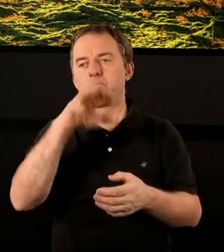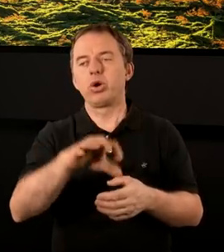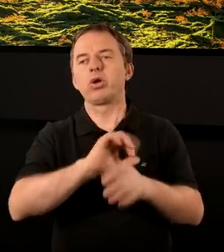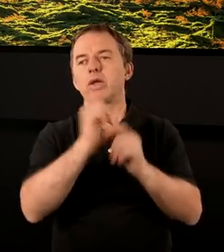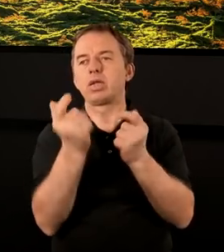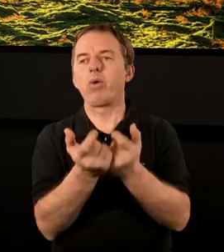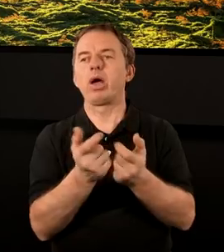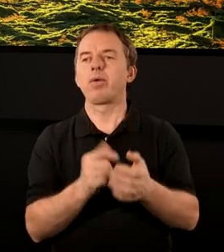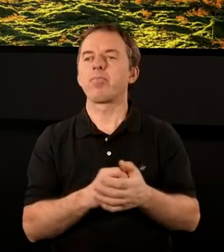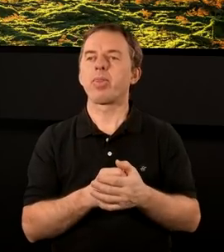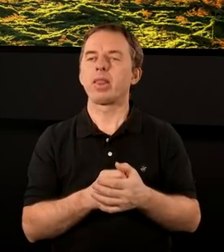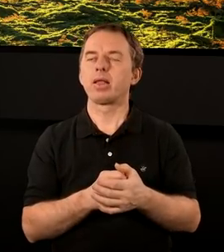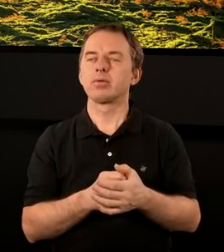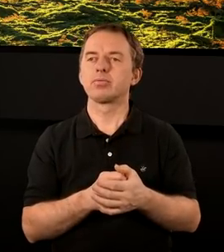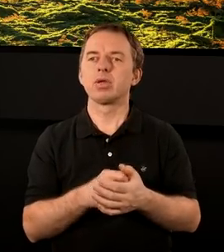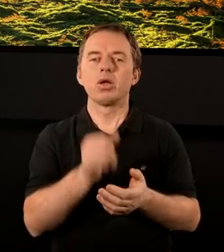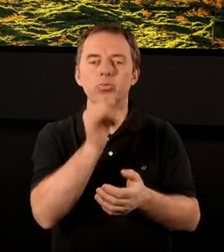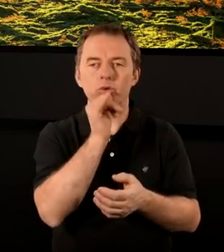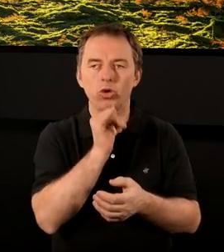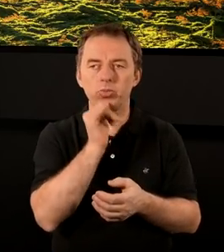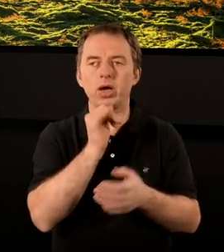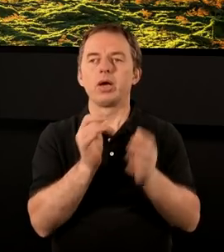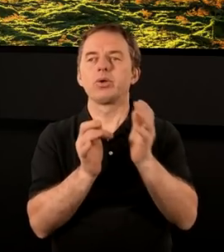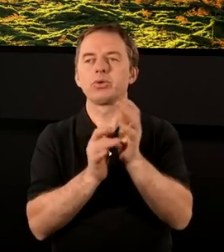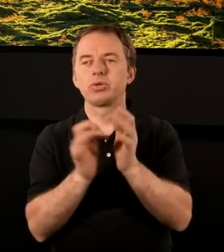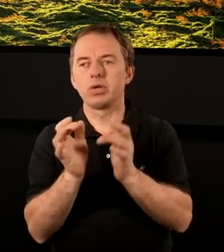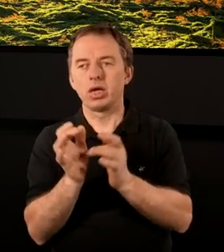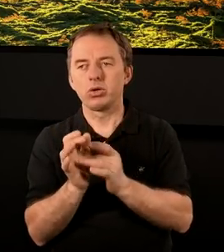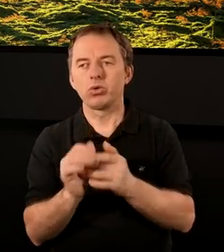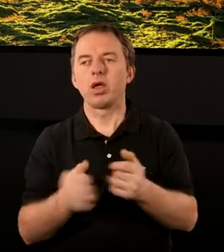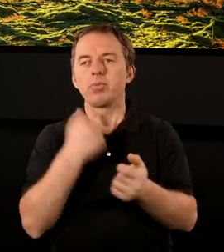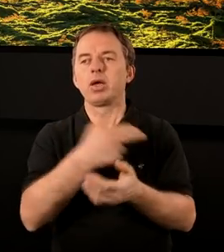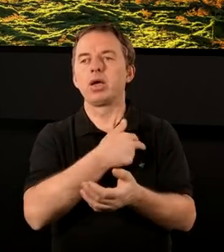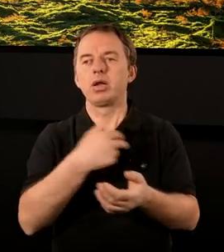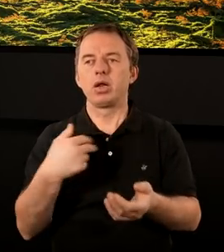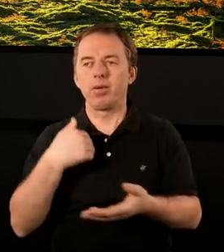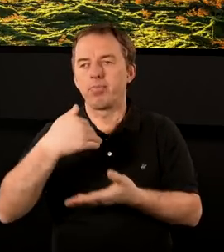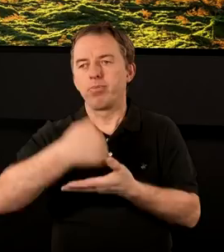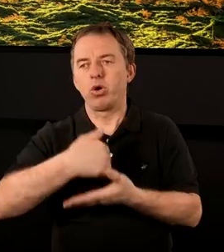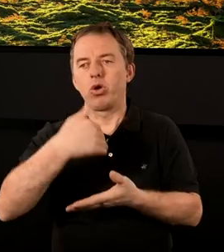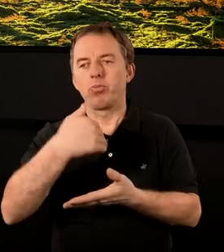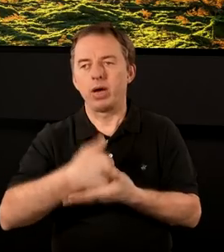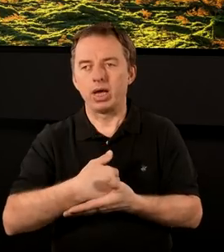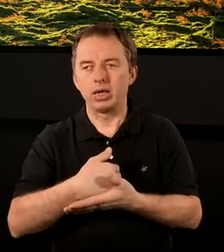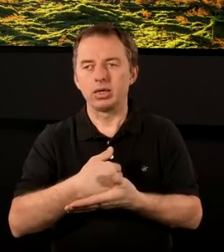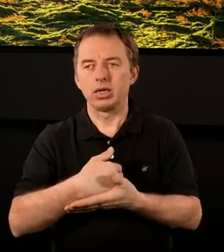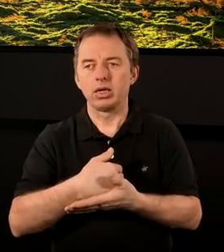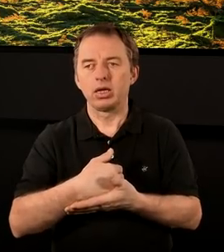zbory całe. I próba Jezusa Chrystusa, by nam pomagać.